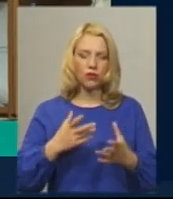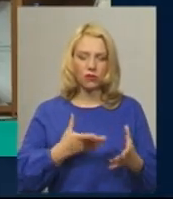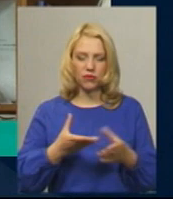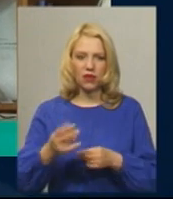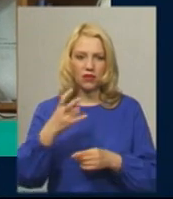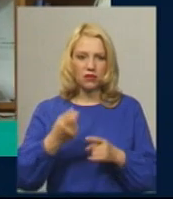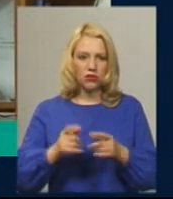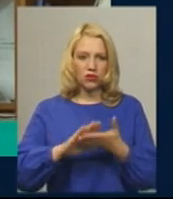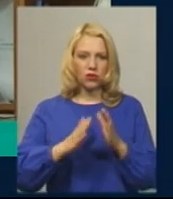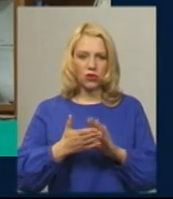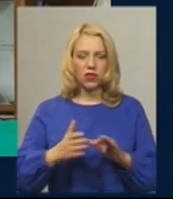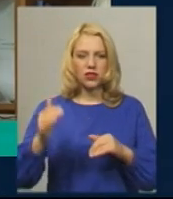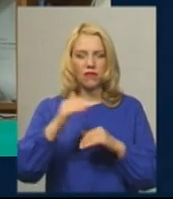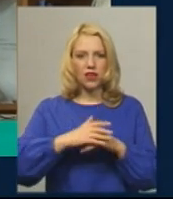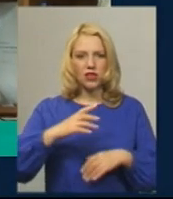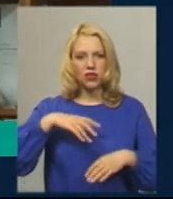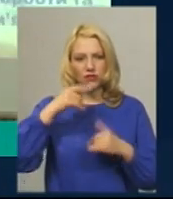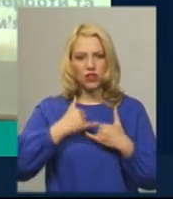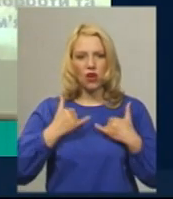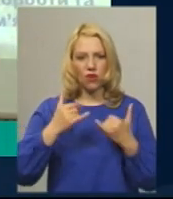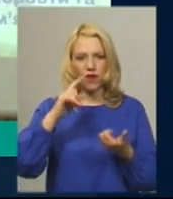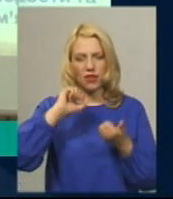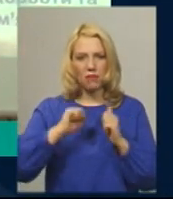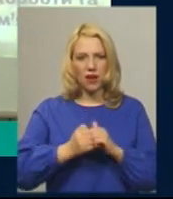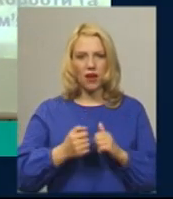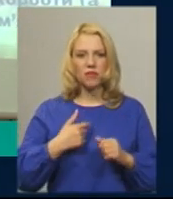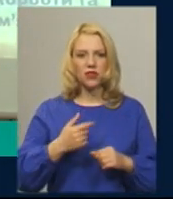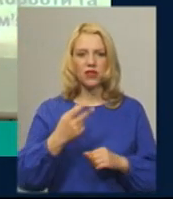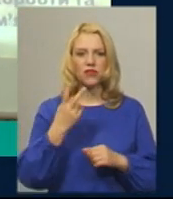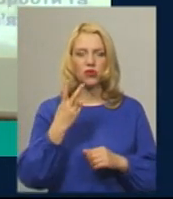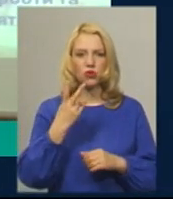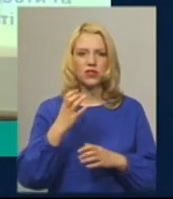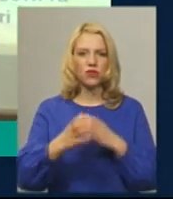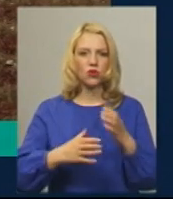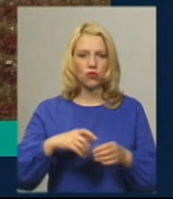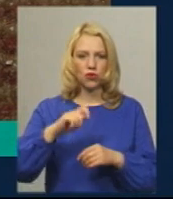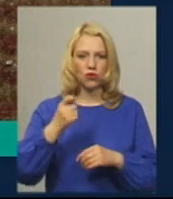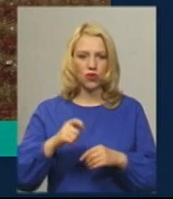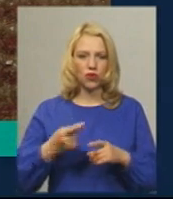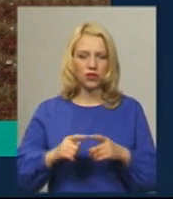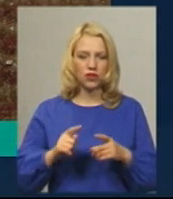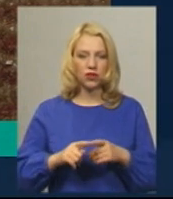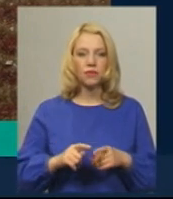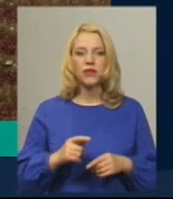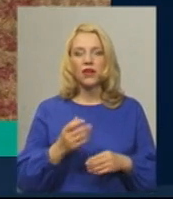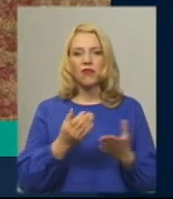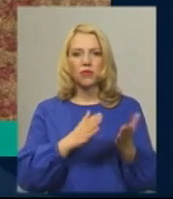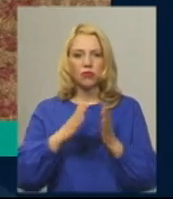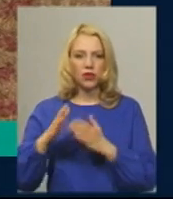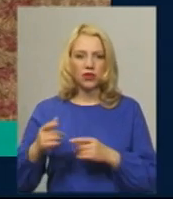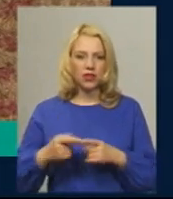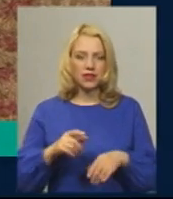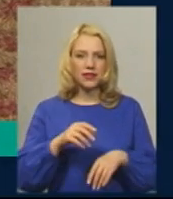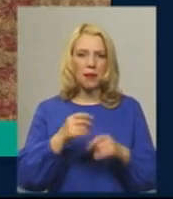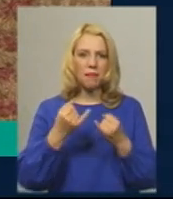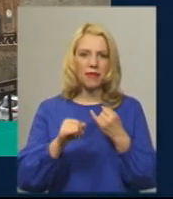з помин до Дня скорботи та вшанування пам'яті жертв Другої світової війни влаштували Хмельницькі обласні універсальні книгозбірні. Мідний браслет часів Київської